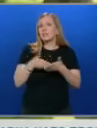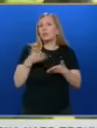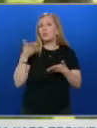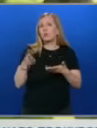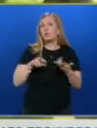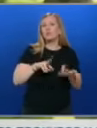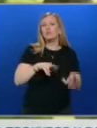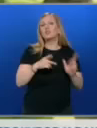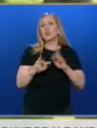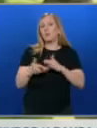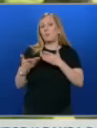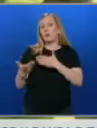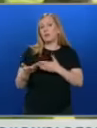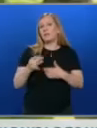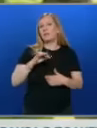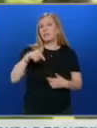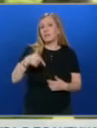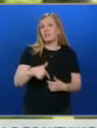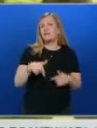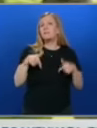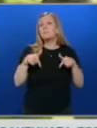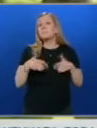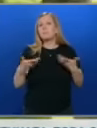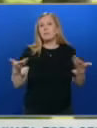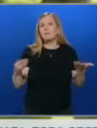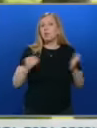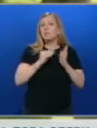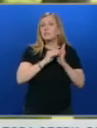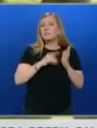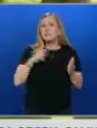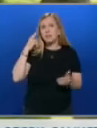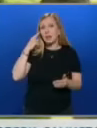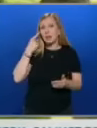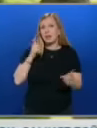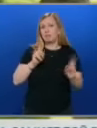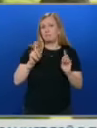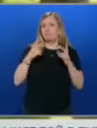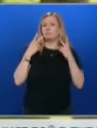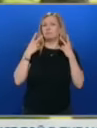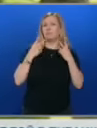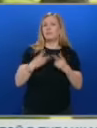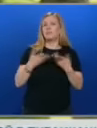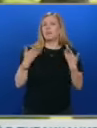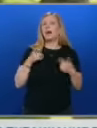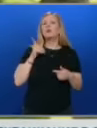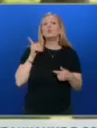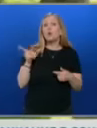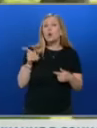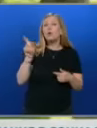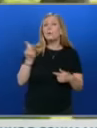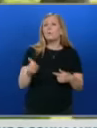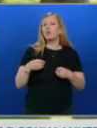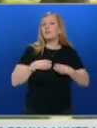после се обърна, срещу Иван Гешев. В този смисъл не виждаме как той може да